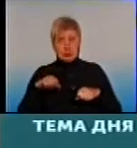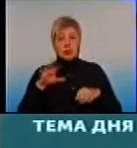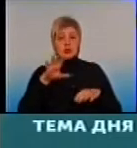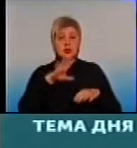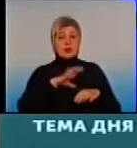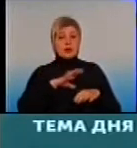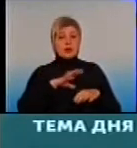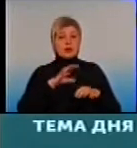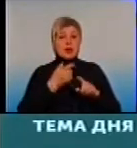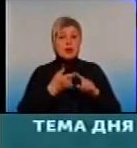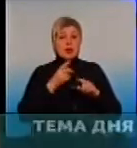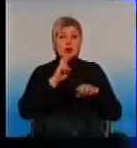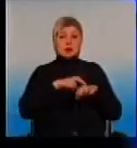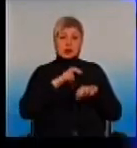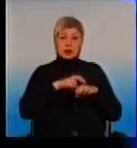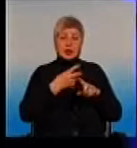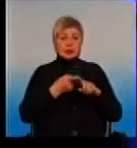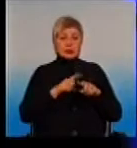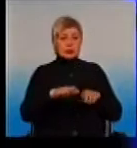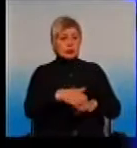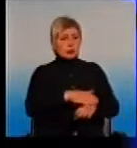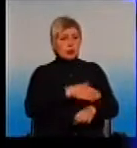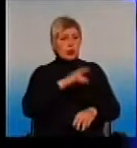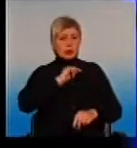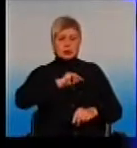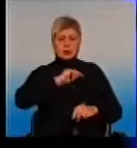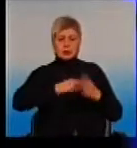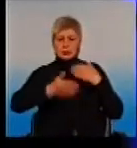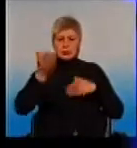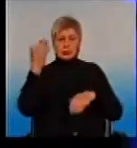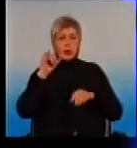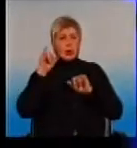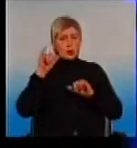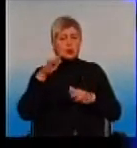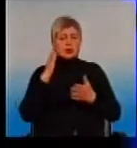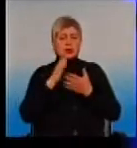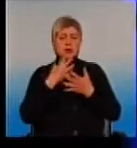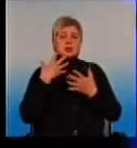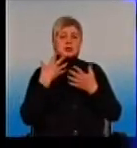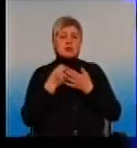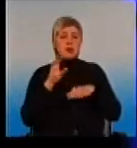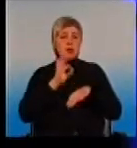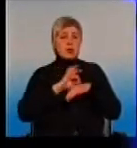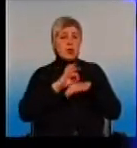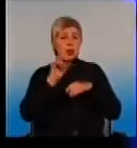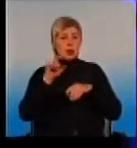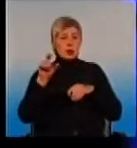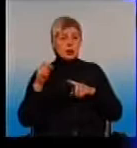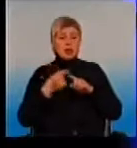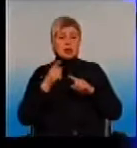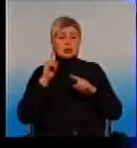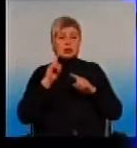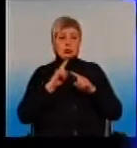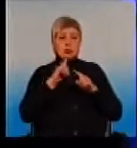докторам, которые долго работают, у них, естественно, есть свои пациенты, которые их знают, врачи